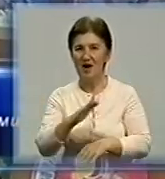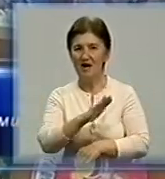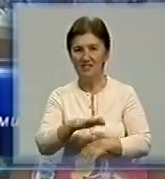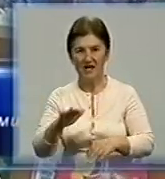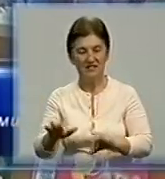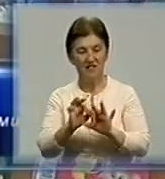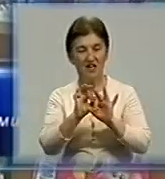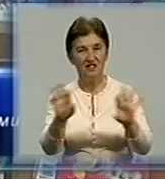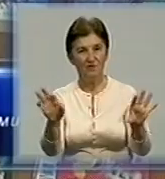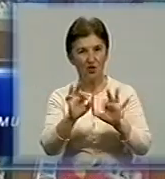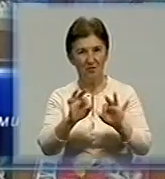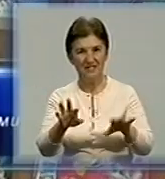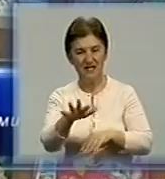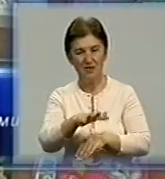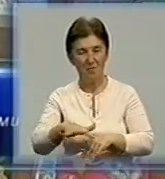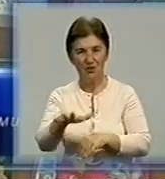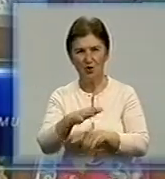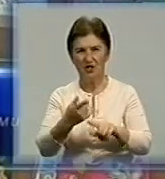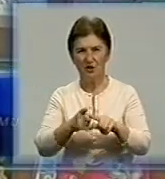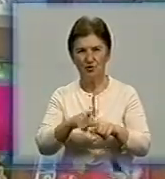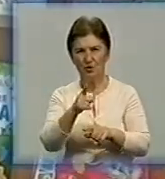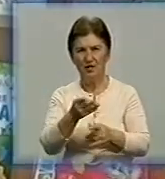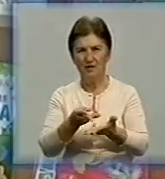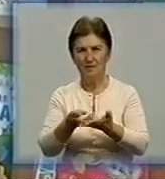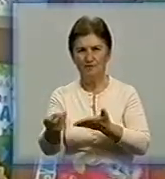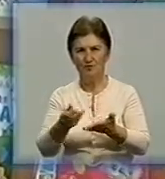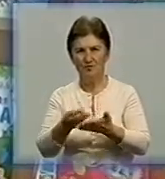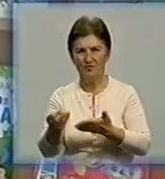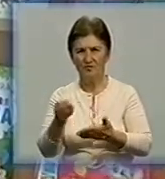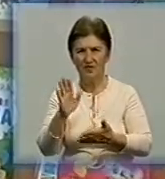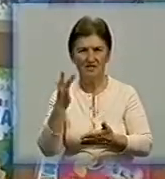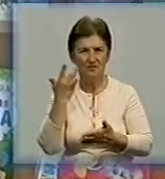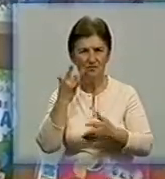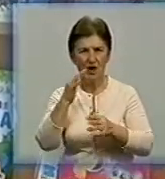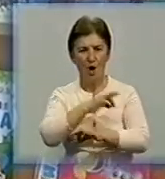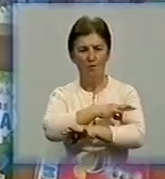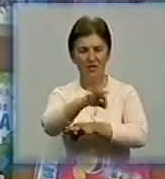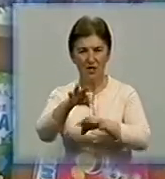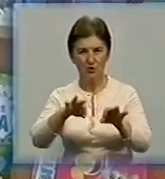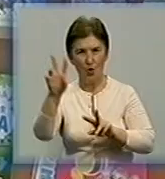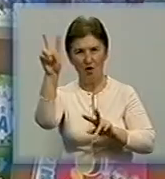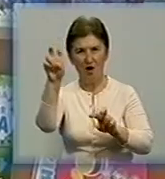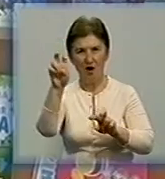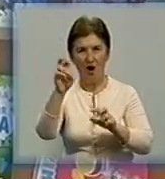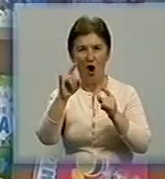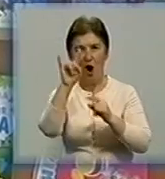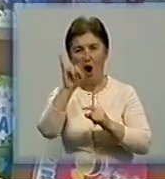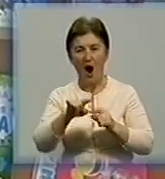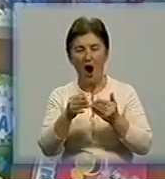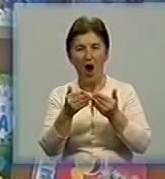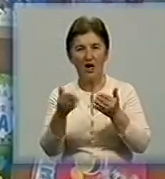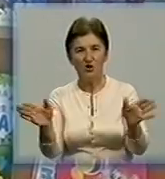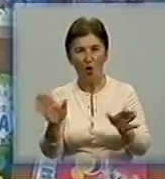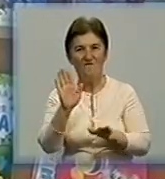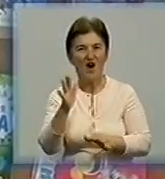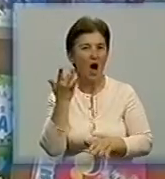інформаційний майданчик», який профінансовано посолством США в Україні в рамках проєкту «Вікно в Америку». Що ми пропонуємо? Взагалі